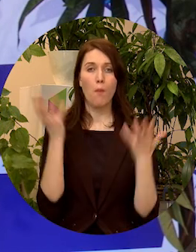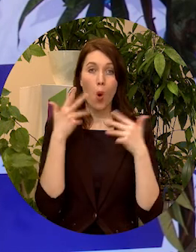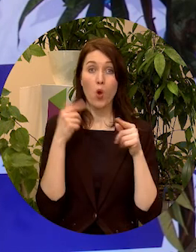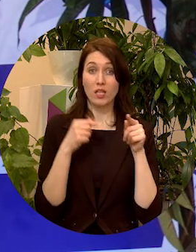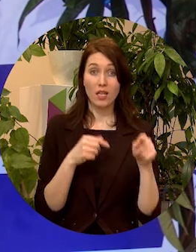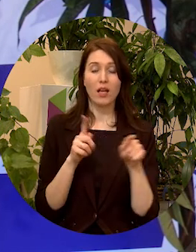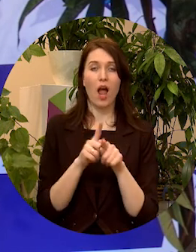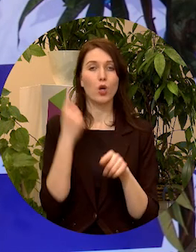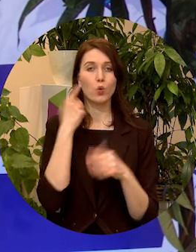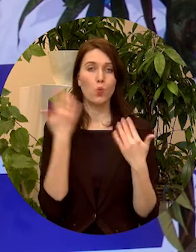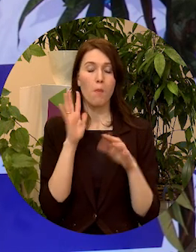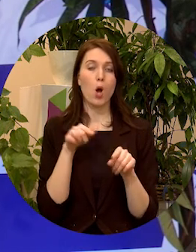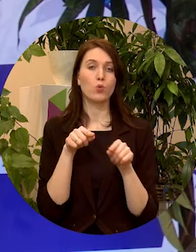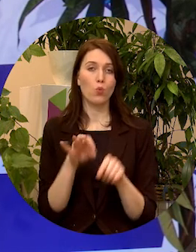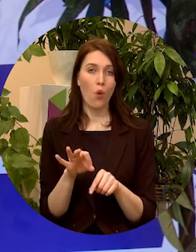domājam par to,